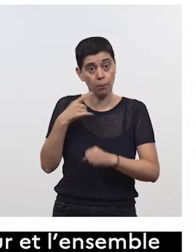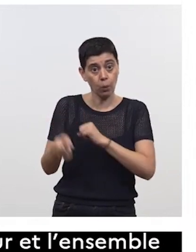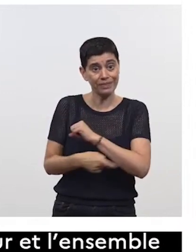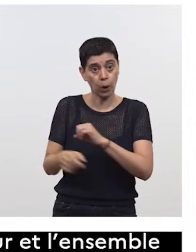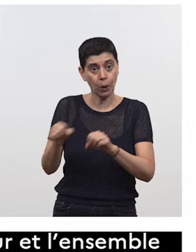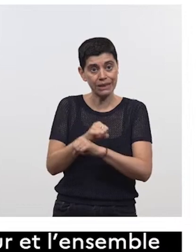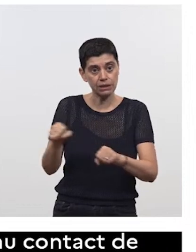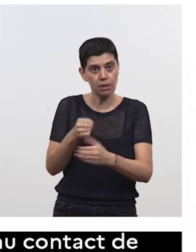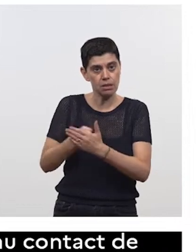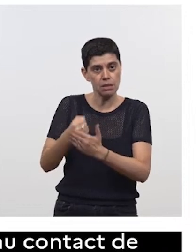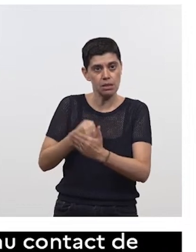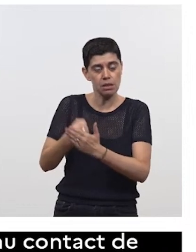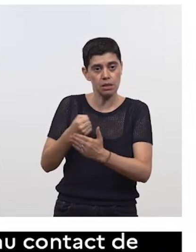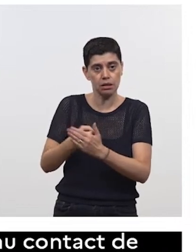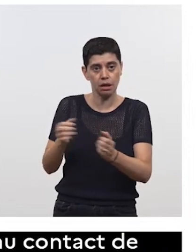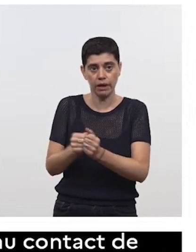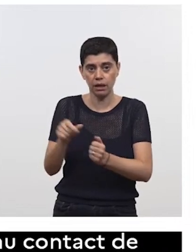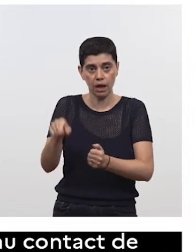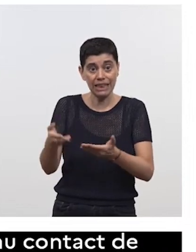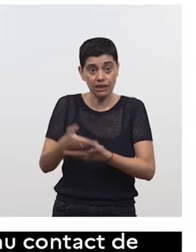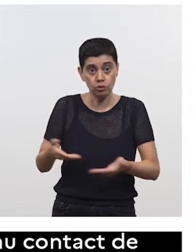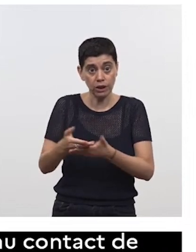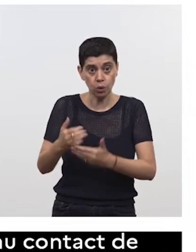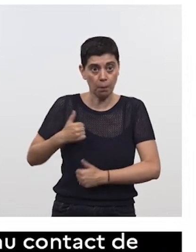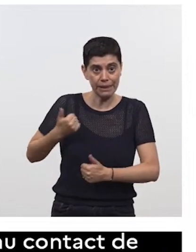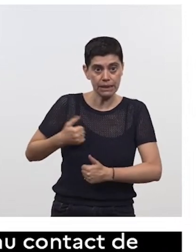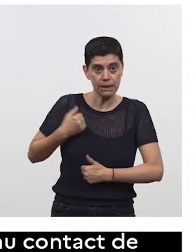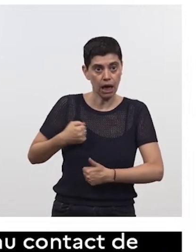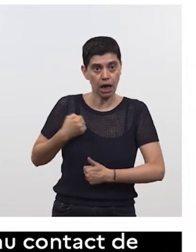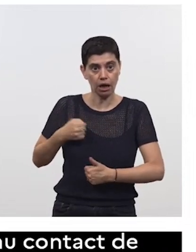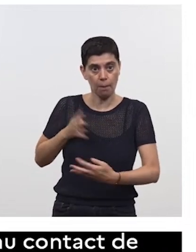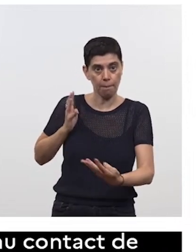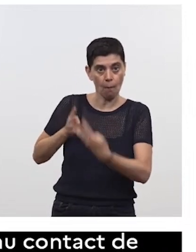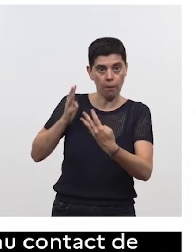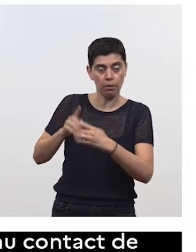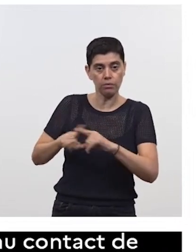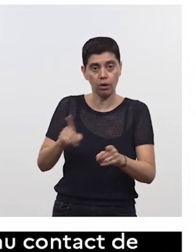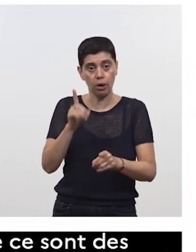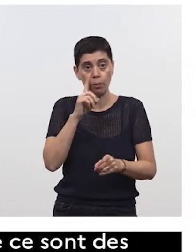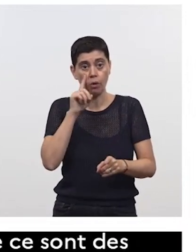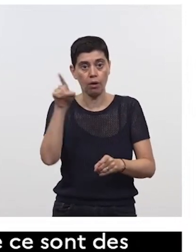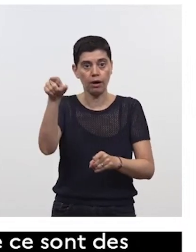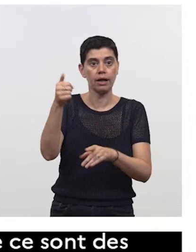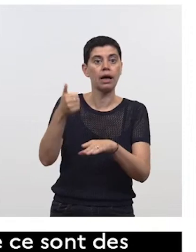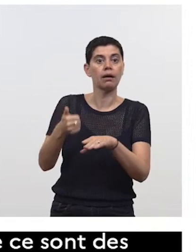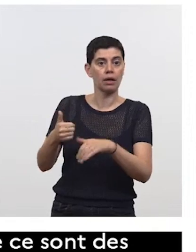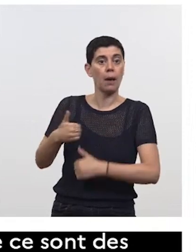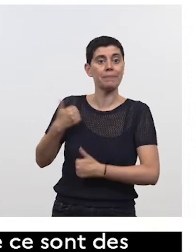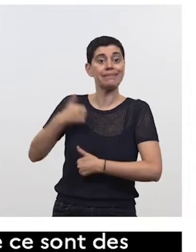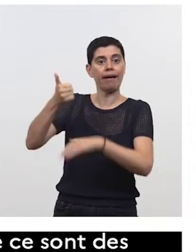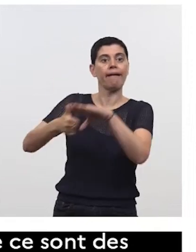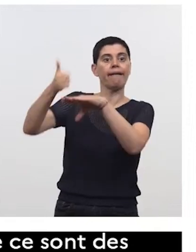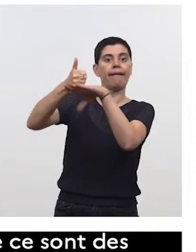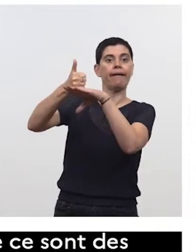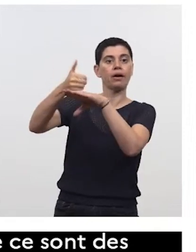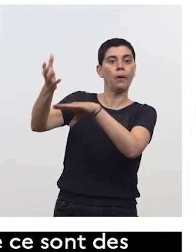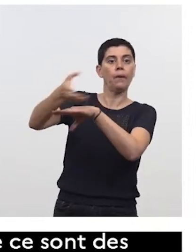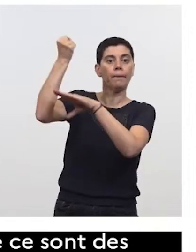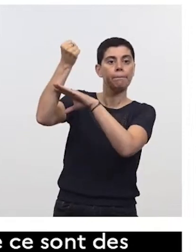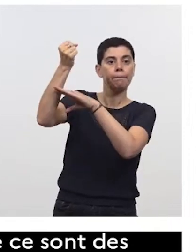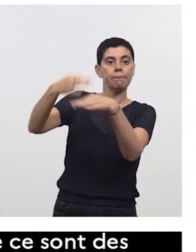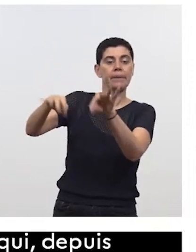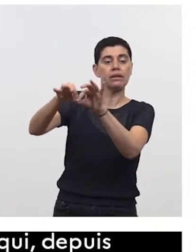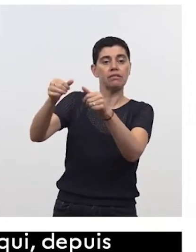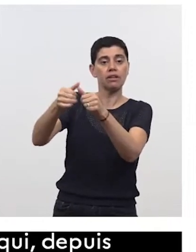sont dans une situation dans laquelle ils ne combattent plus tout simplement parce que malheureusement la jeinte ne fait plus la lutte contre le terrorisme évidemment quelque chose de